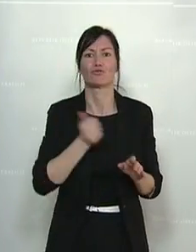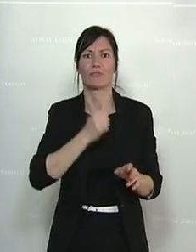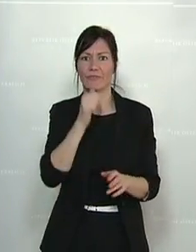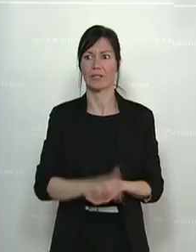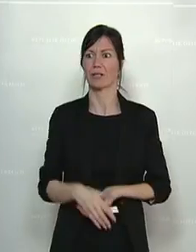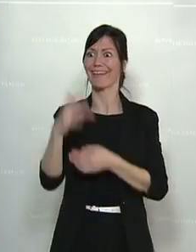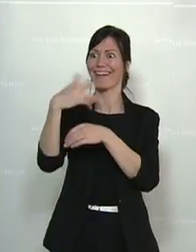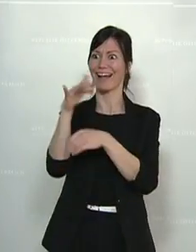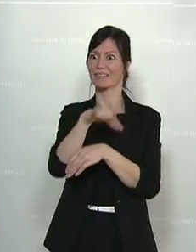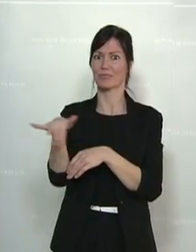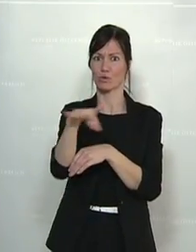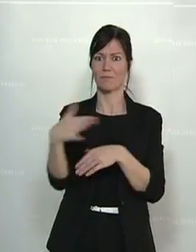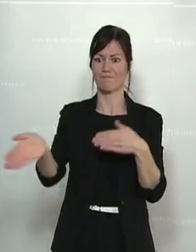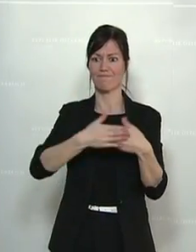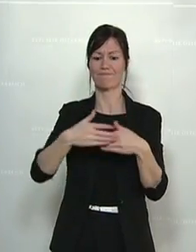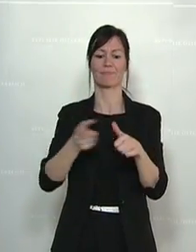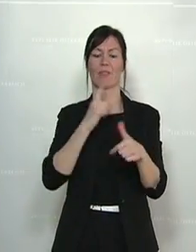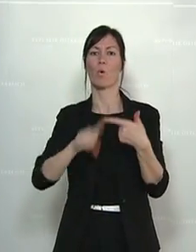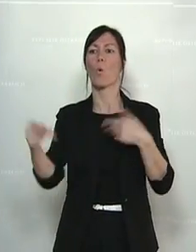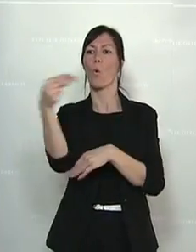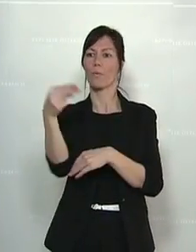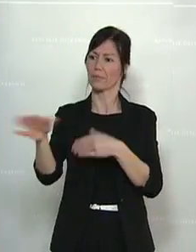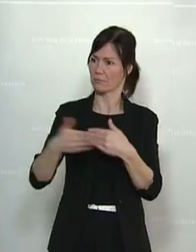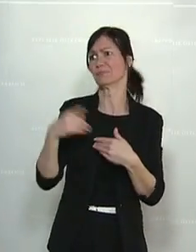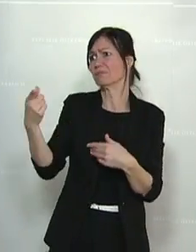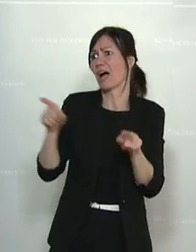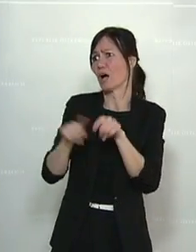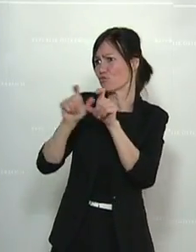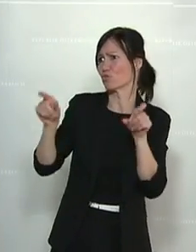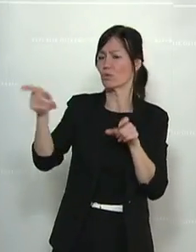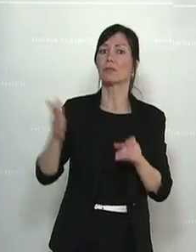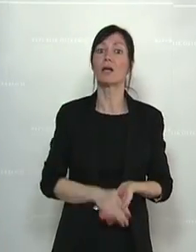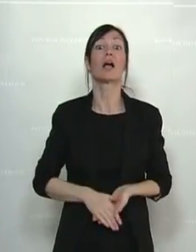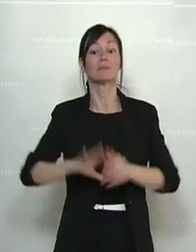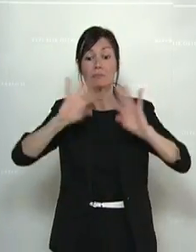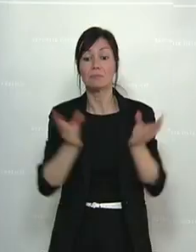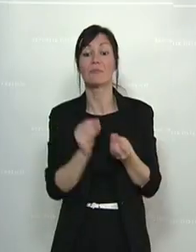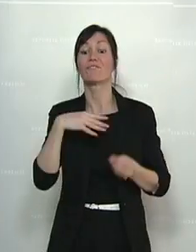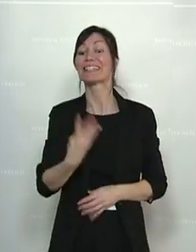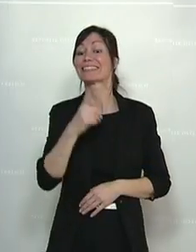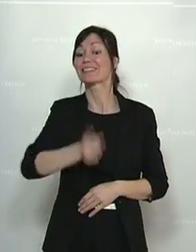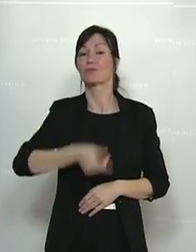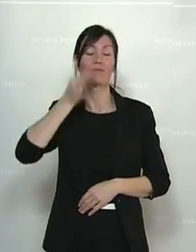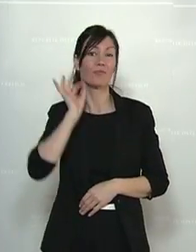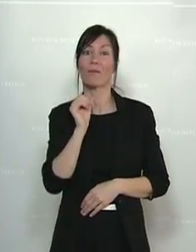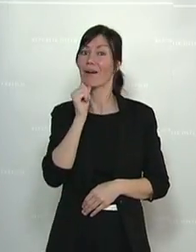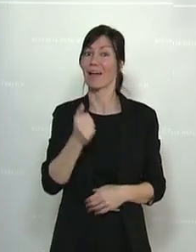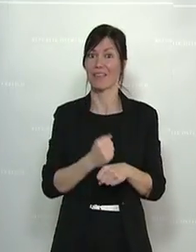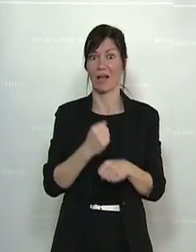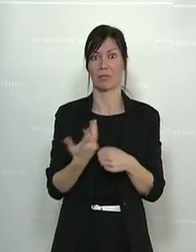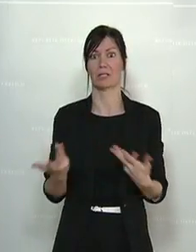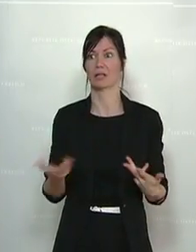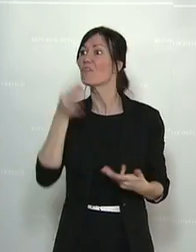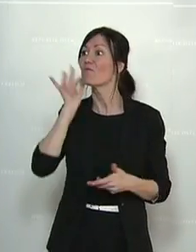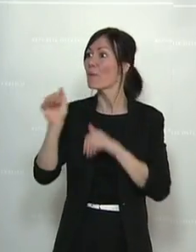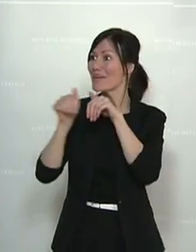Schließung der Gastronomie und der Hotellerie, und da sind Sie auch nicht ganz unbeteiligt, sind derzeit 40.000 Frauen ohne Beschäftigung. Frau Minister,